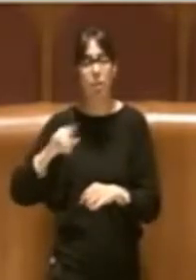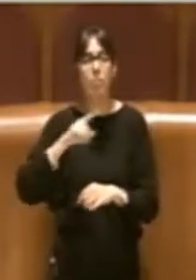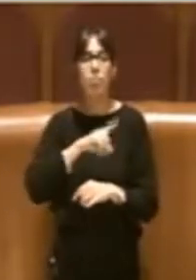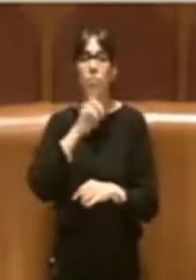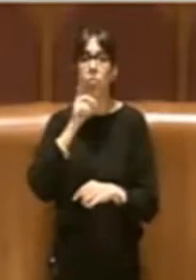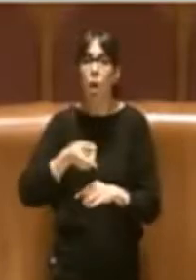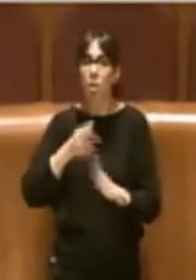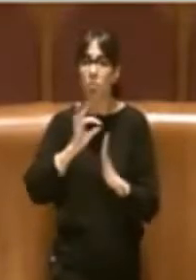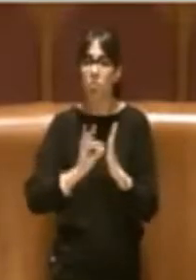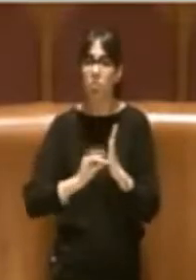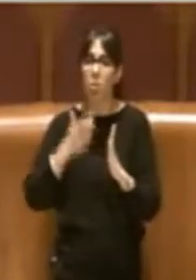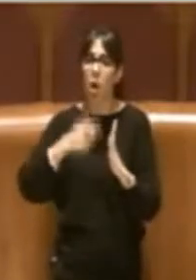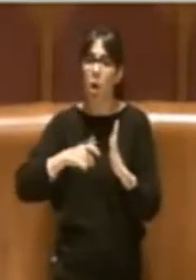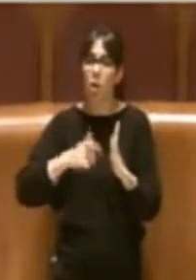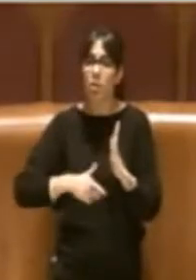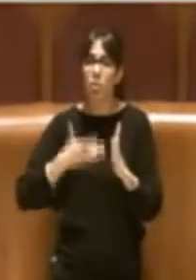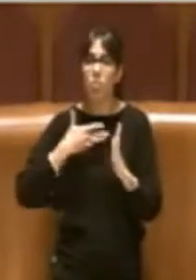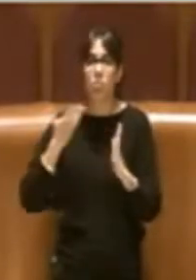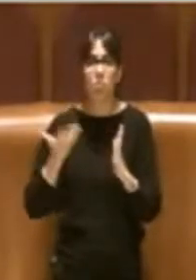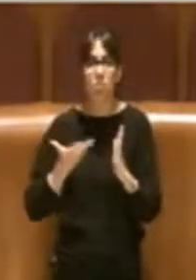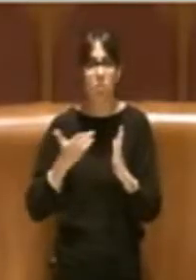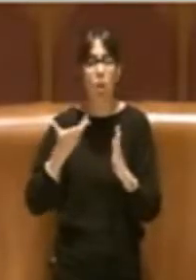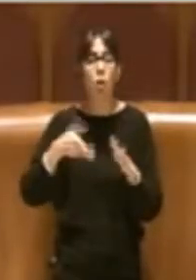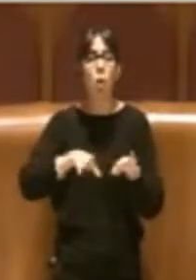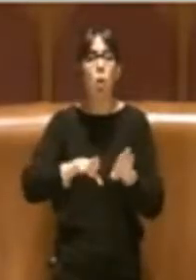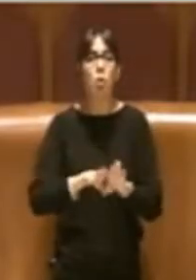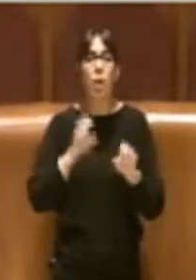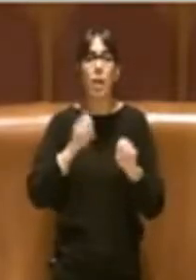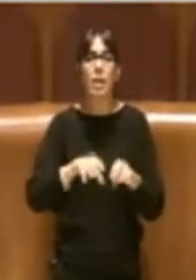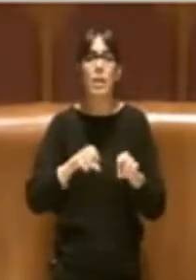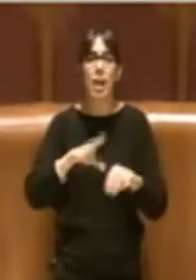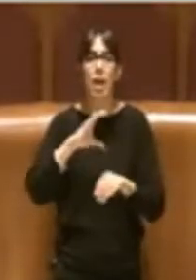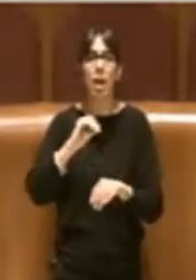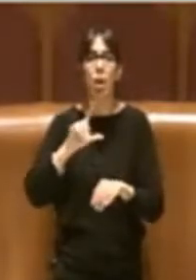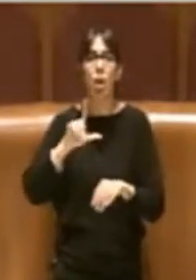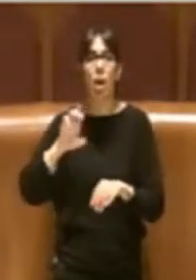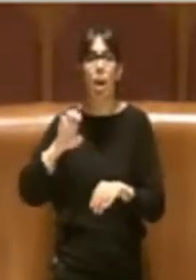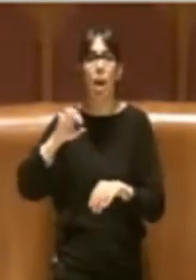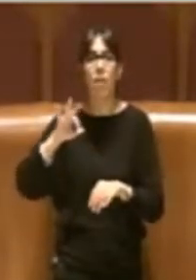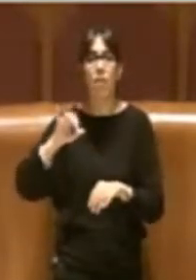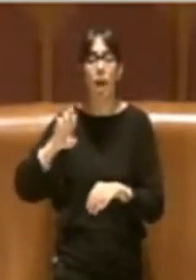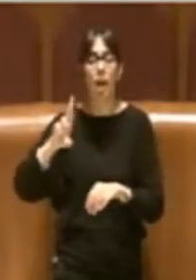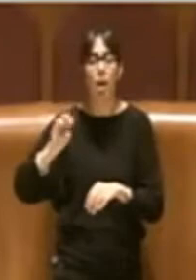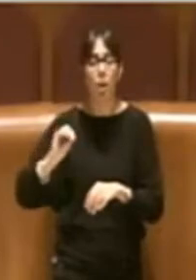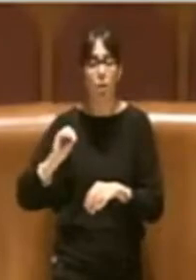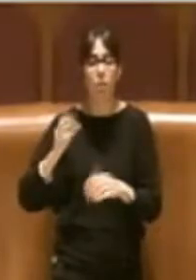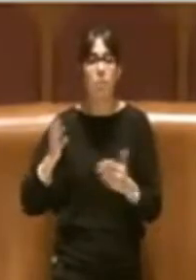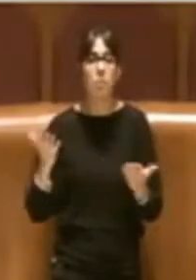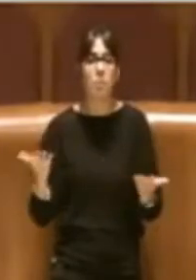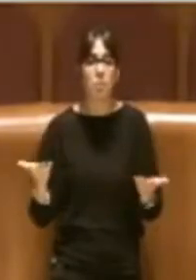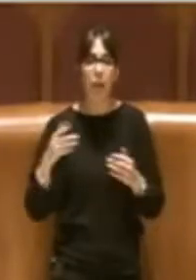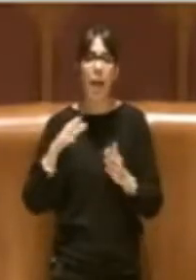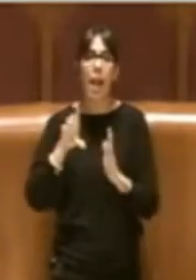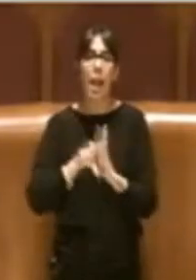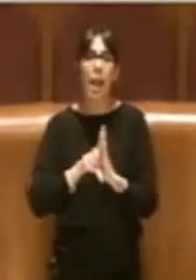tra le motivazioni la chiusura della discarica di Colleferro. Ebbene, nella